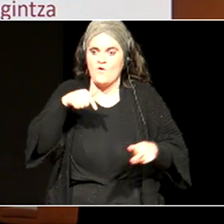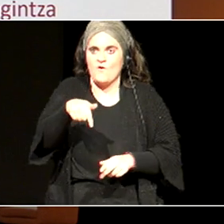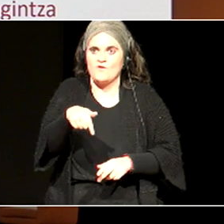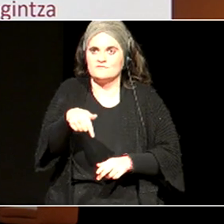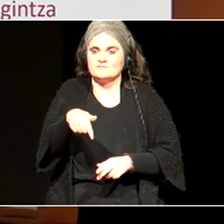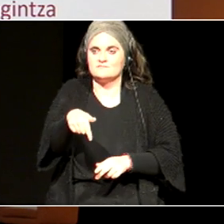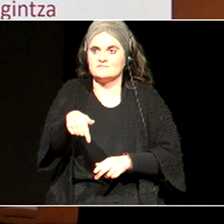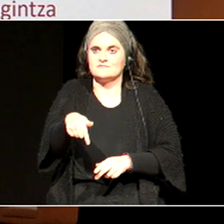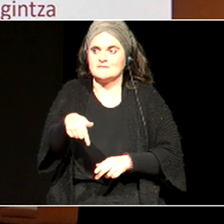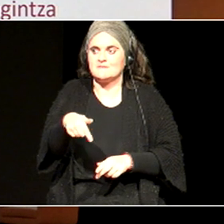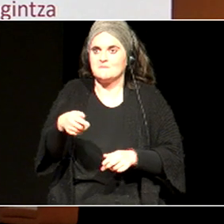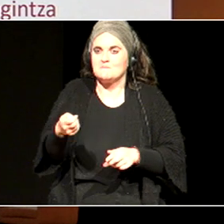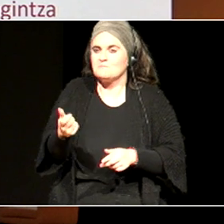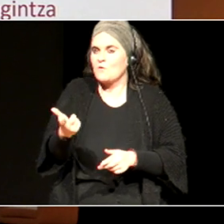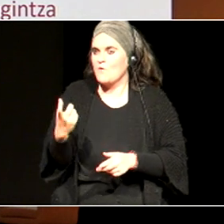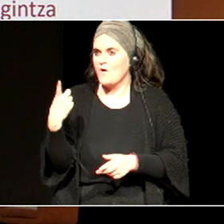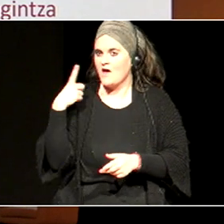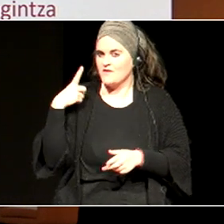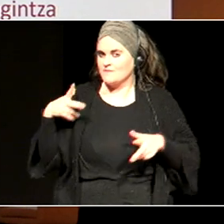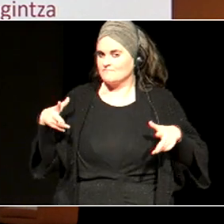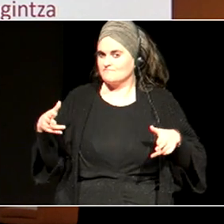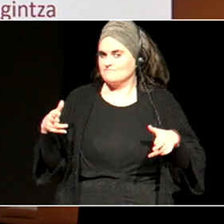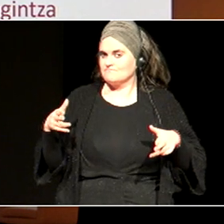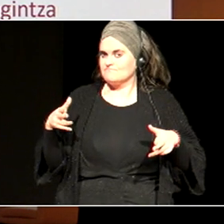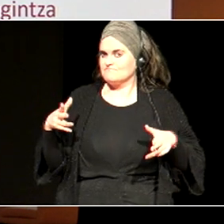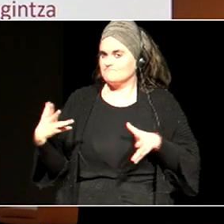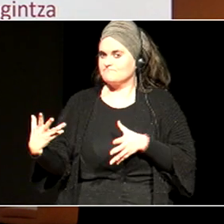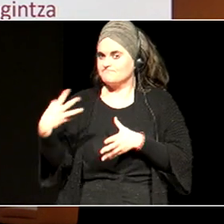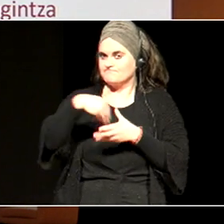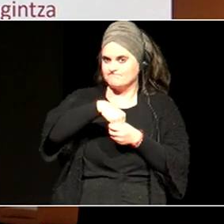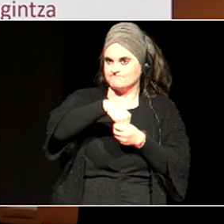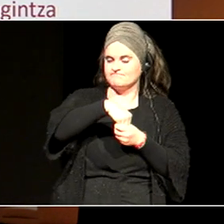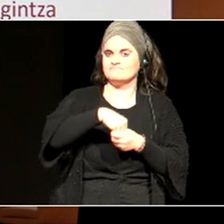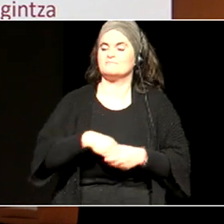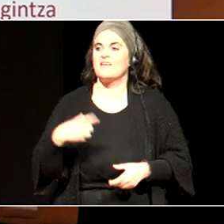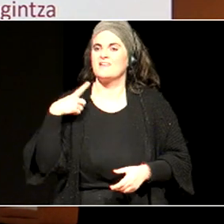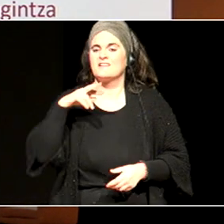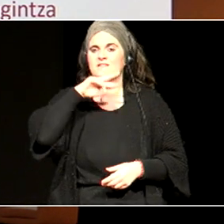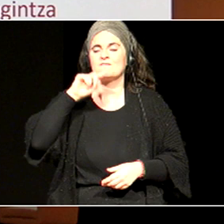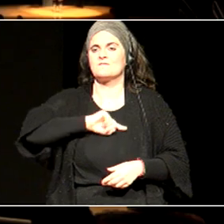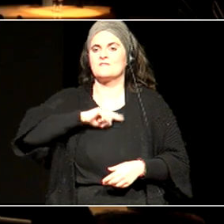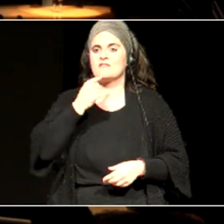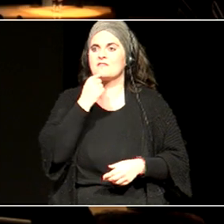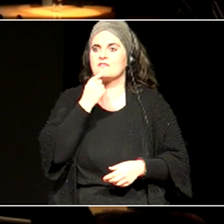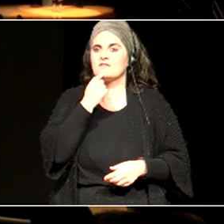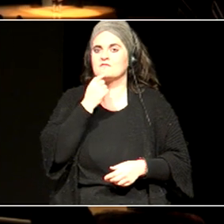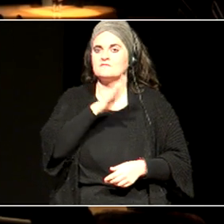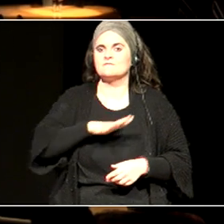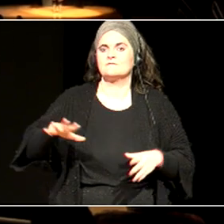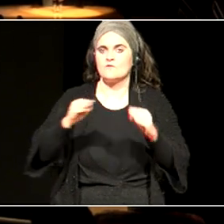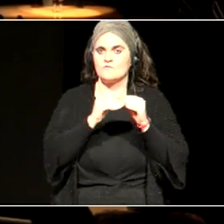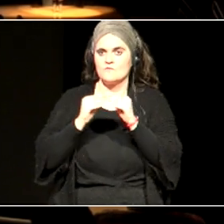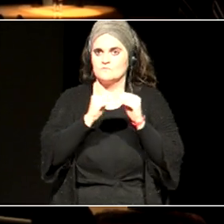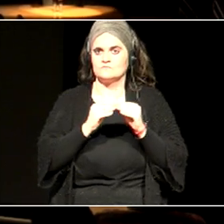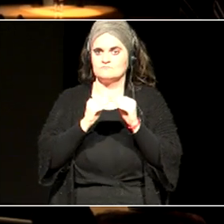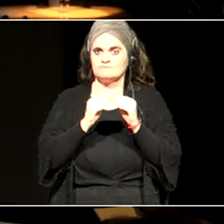saioaren barruan, ez? Atzoko mentatzen genuen, balio esparru komun baten inguruan, ari ginela,